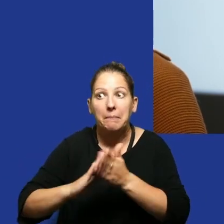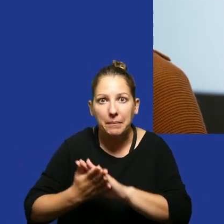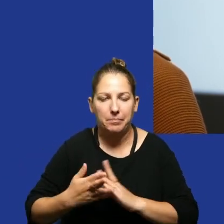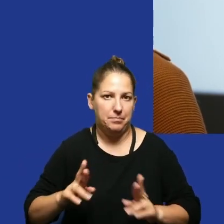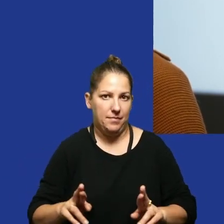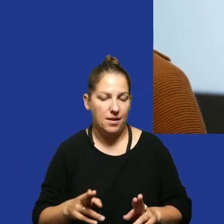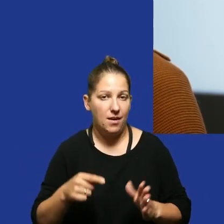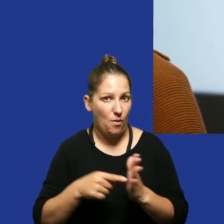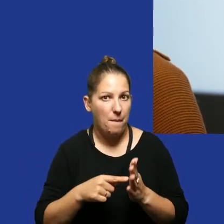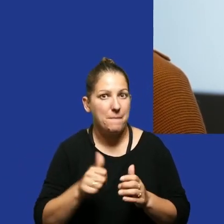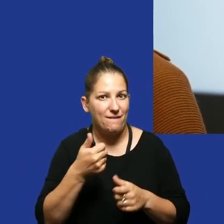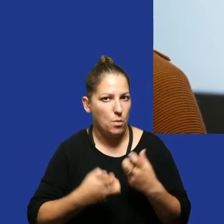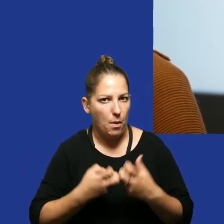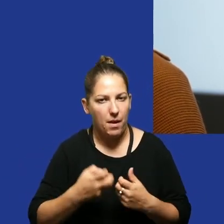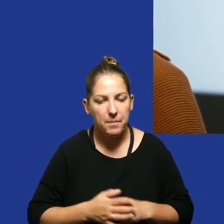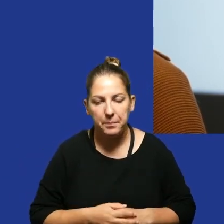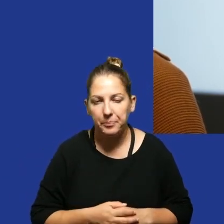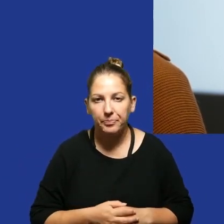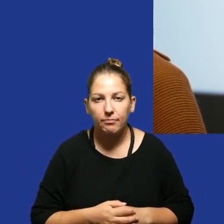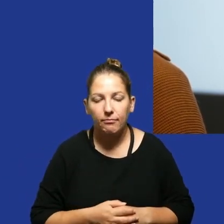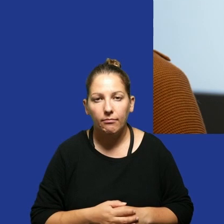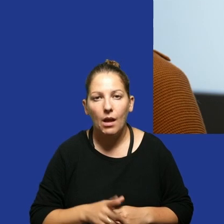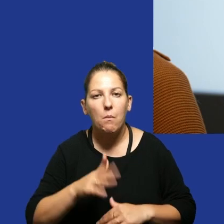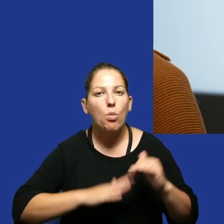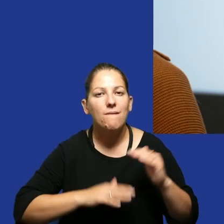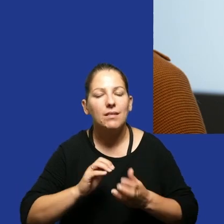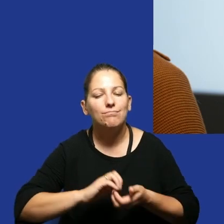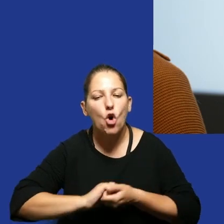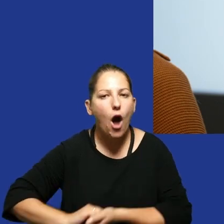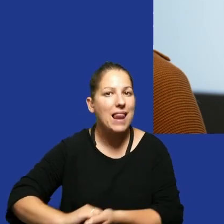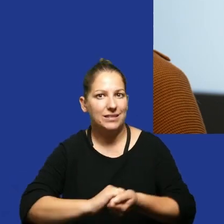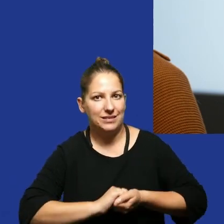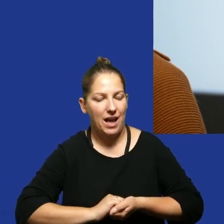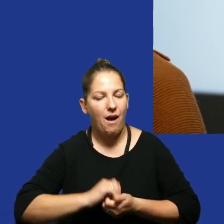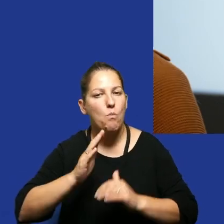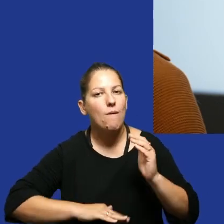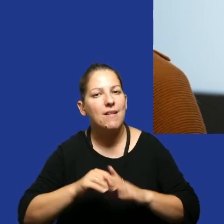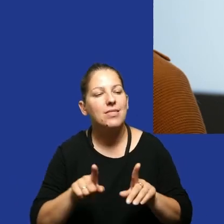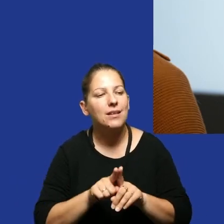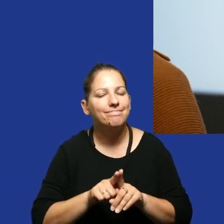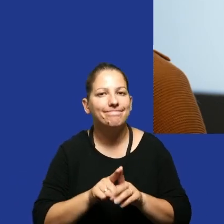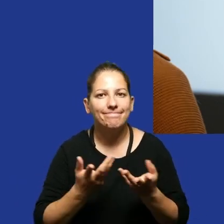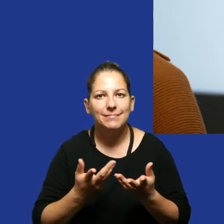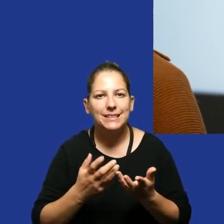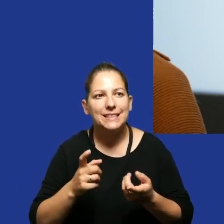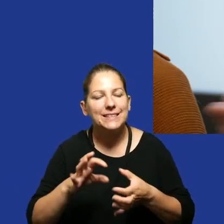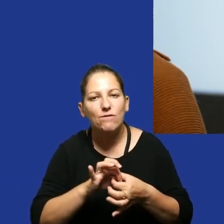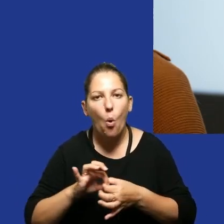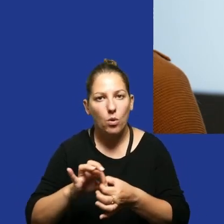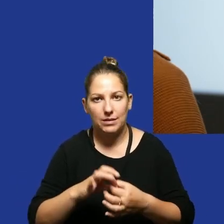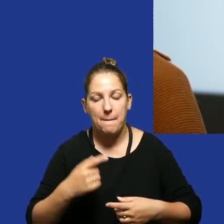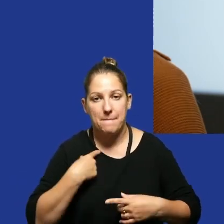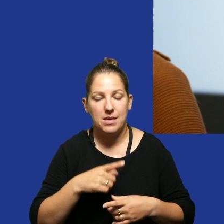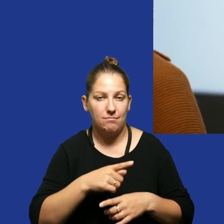Więc to jest pierwszy problem. I to budowanie koalicji to jest budowanie takich nieoczywistych związków. Nie tylko